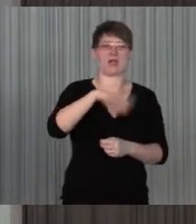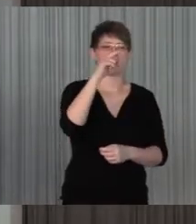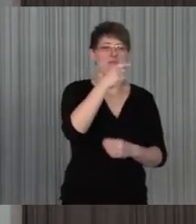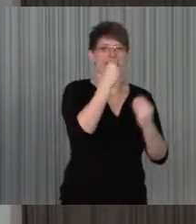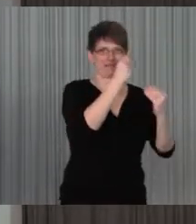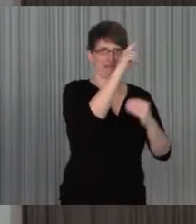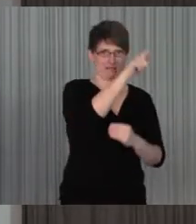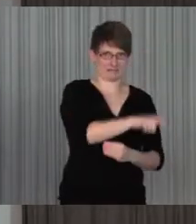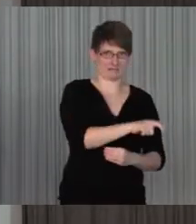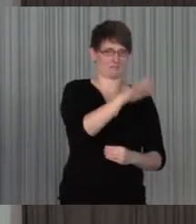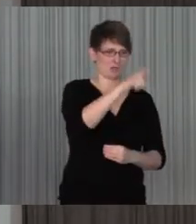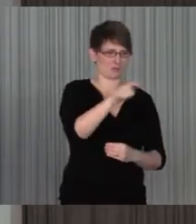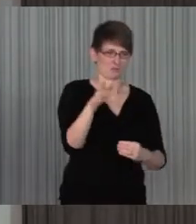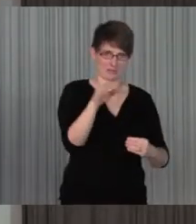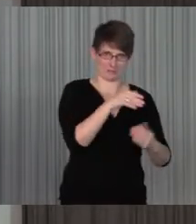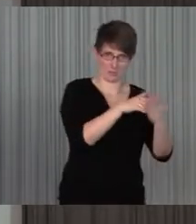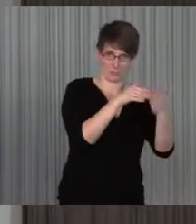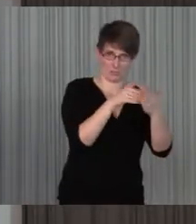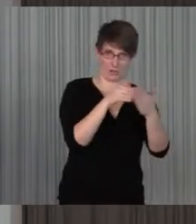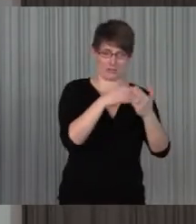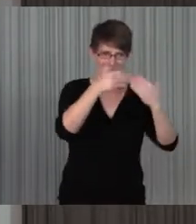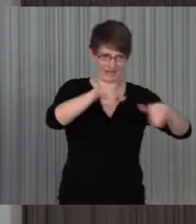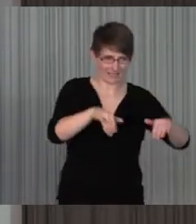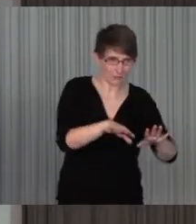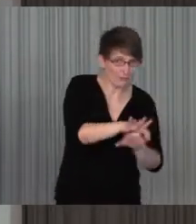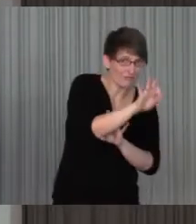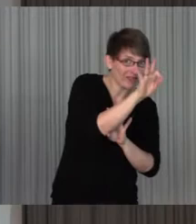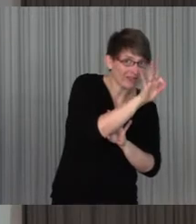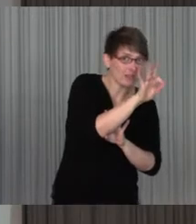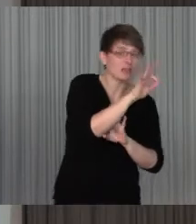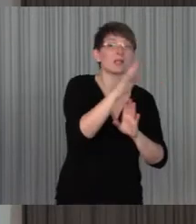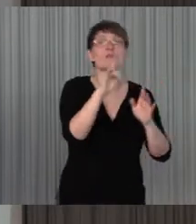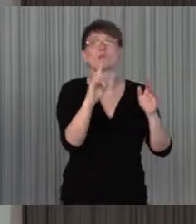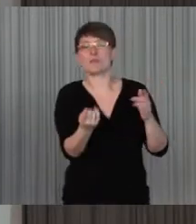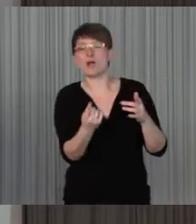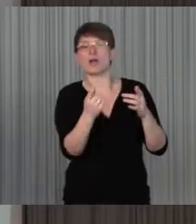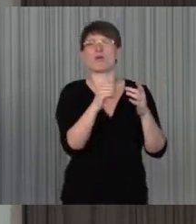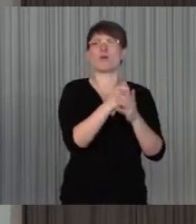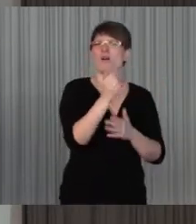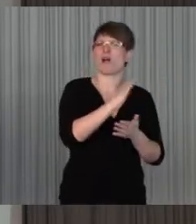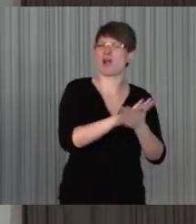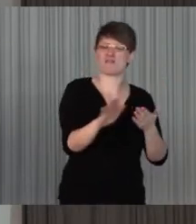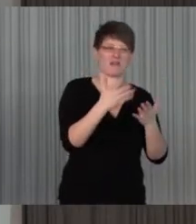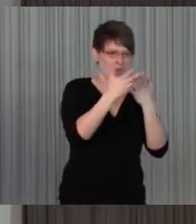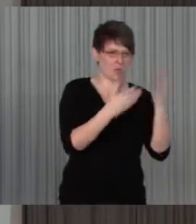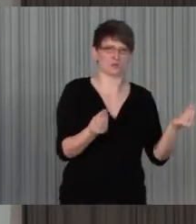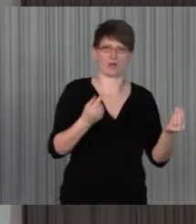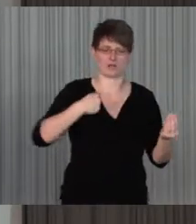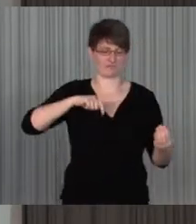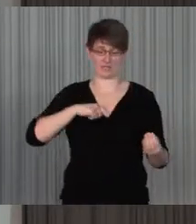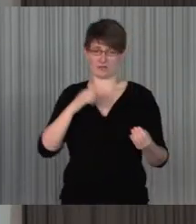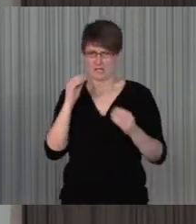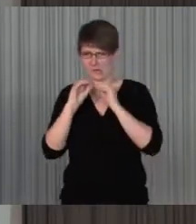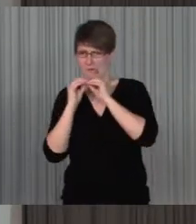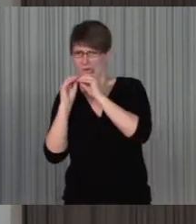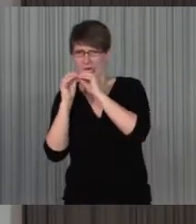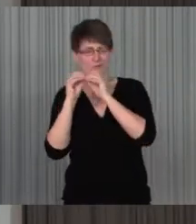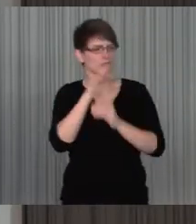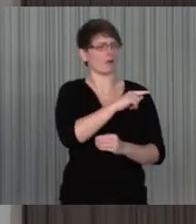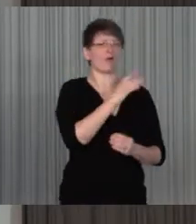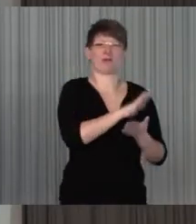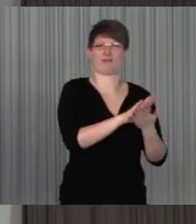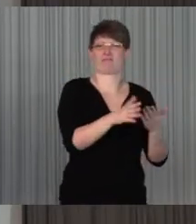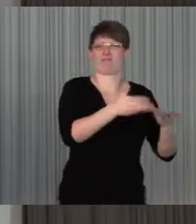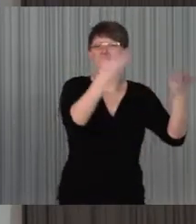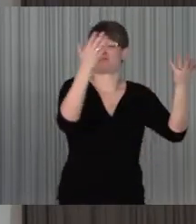Behinderung, die sozusagen Experten sind, Barrieren zu finden und vielleicht auch auf einfache Lösungen kommen, als wir das kommen würden, oder unsere